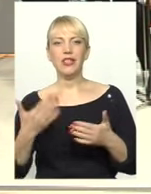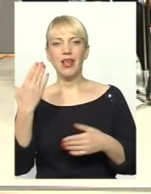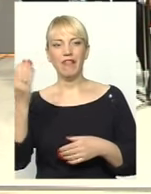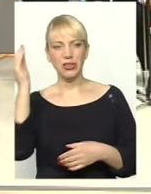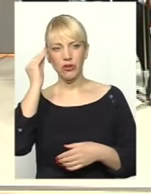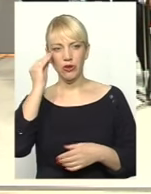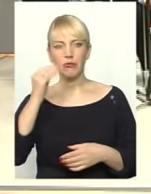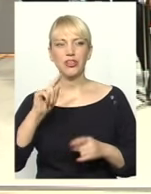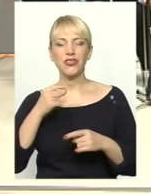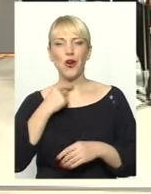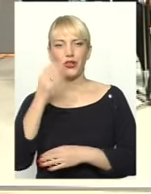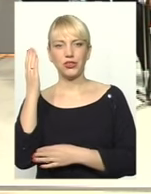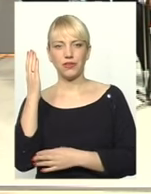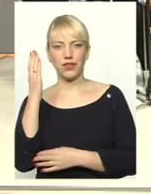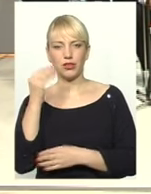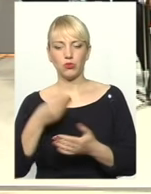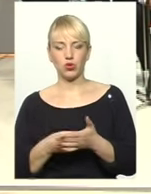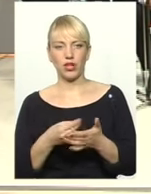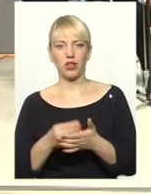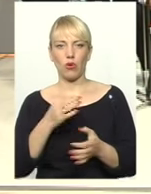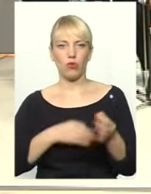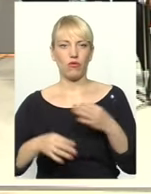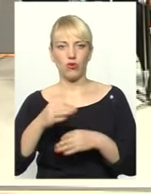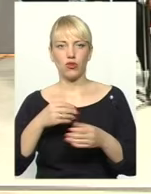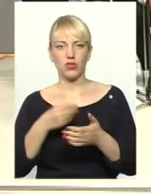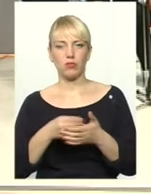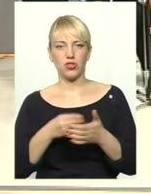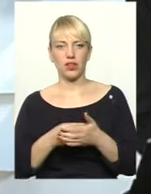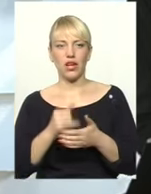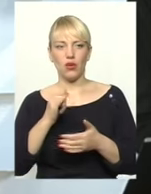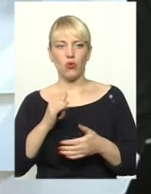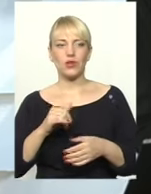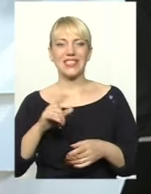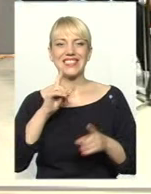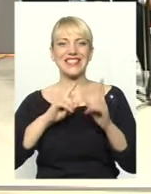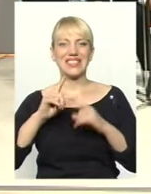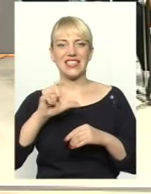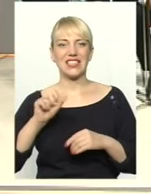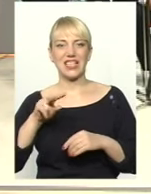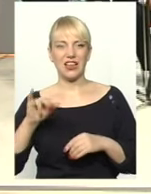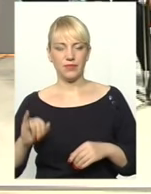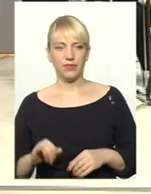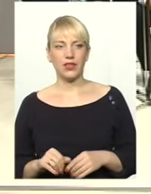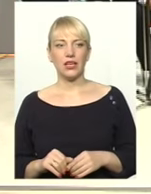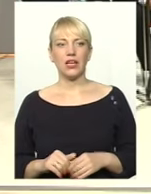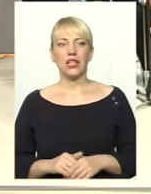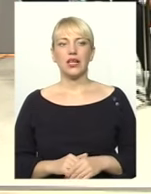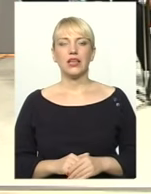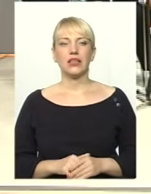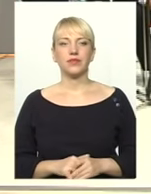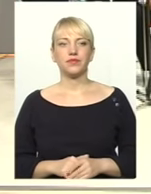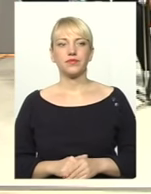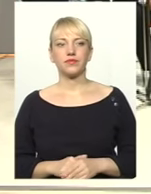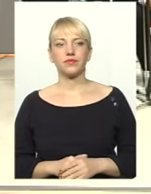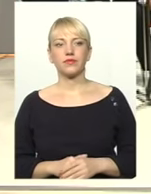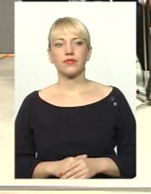думку? Голосувати бюджет, обговорювати бюджет безпосередньо в сесійній залі. На жаль, ми вже були тут. Ми вже були тут,